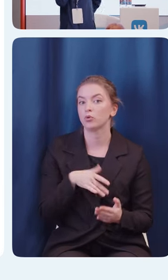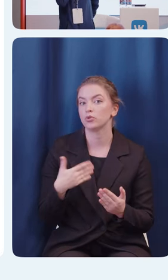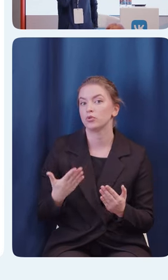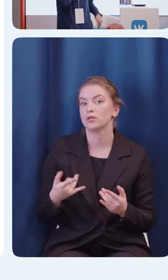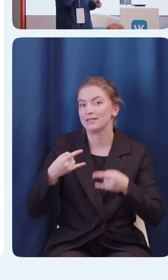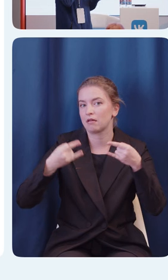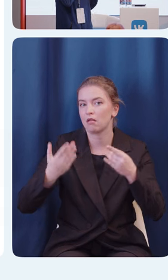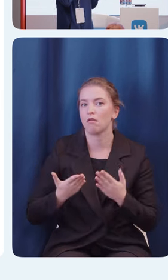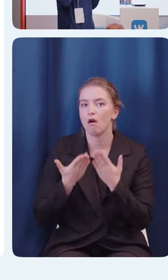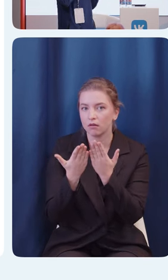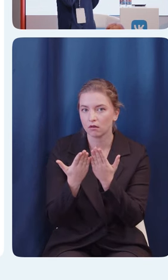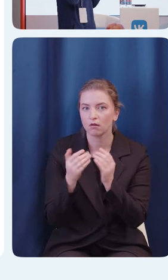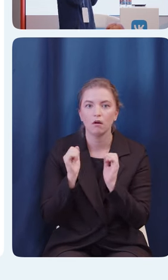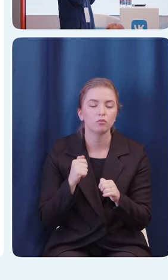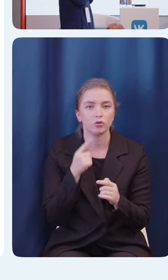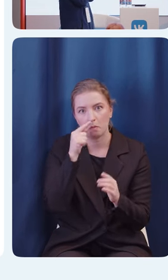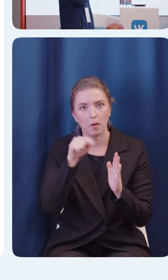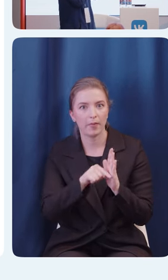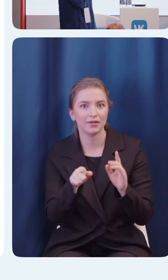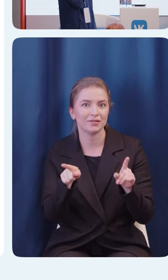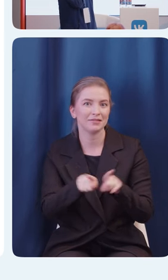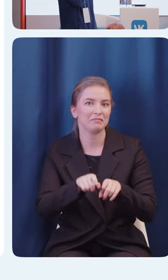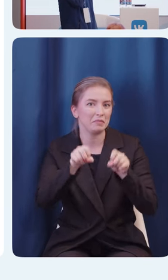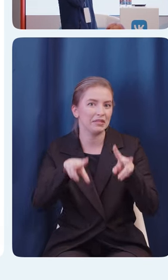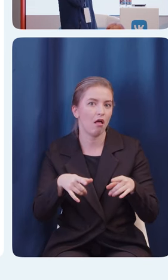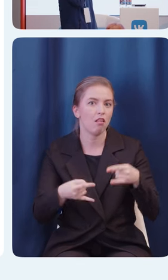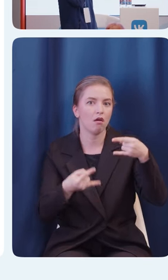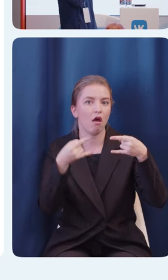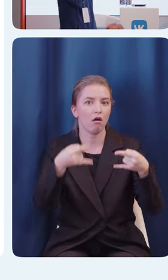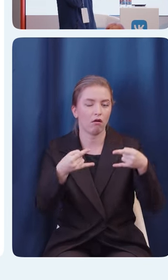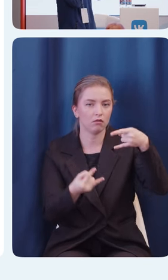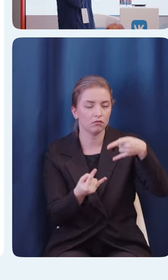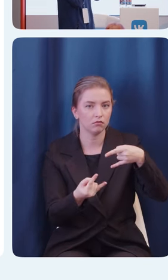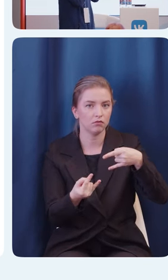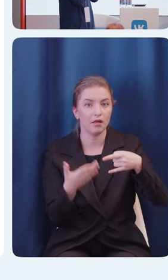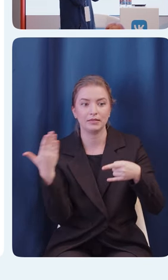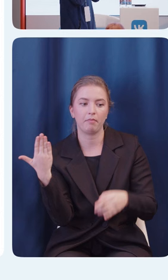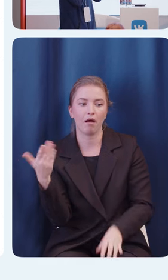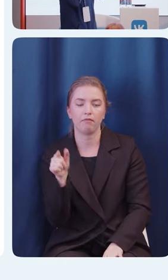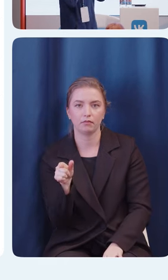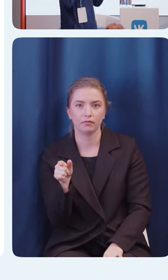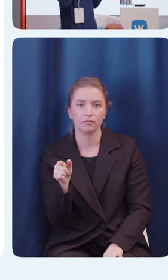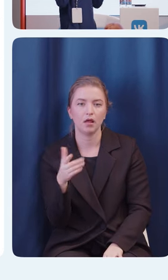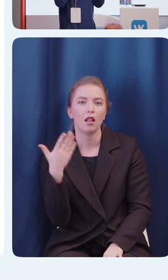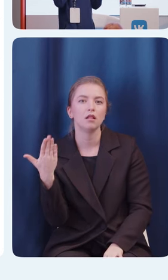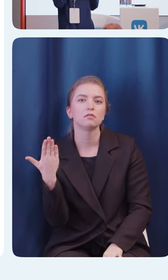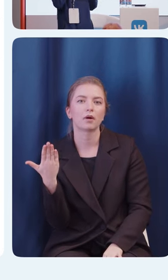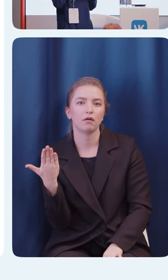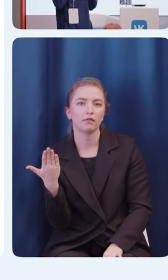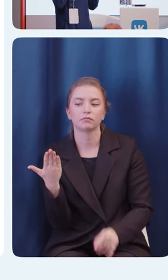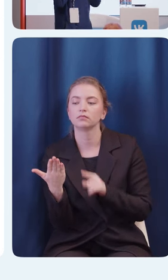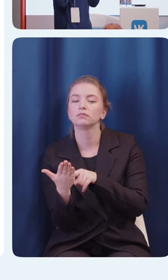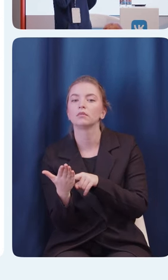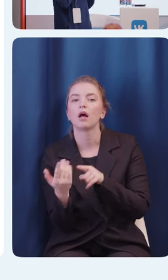можете попасть на экран, который находится на картинке справа. Он подразумевает переход